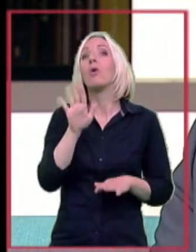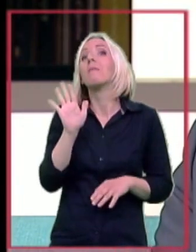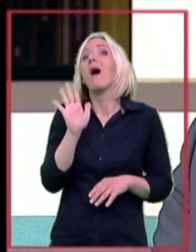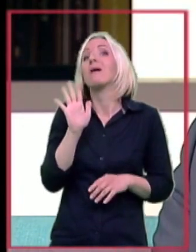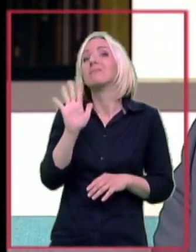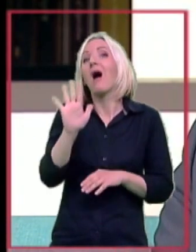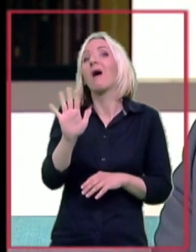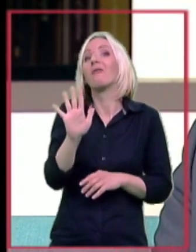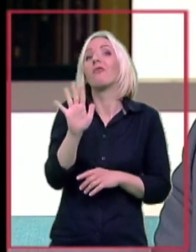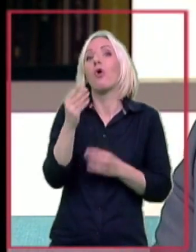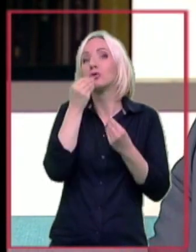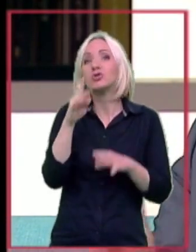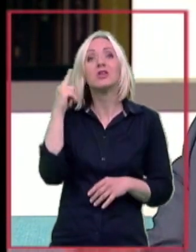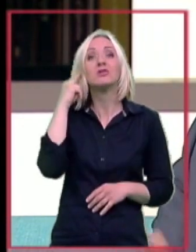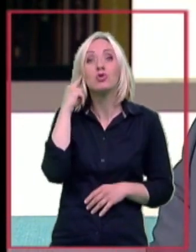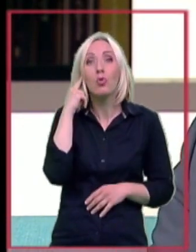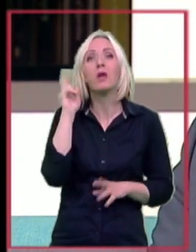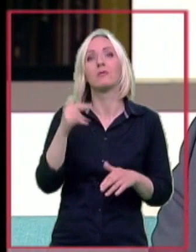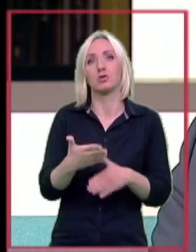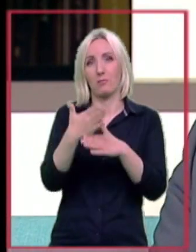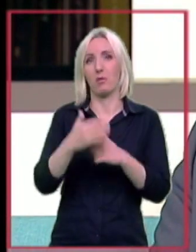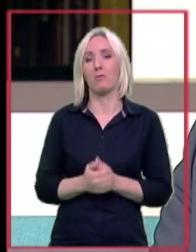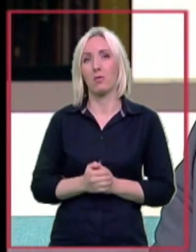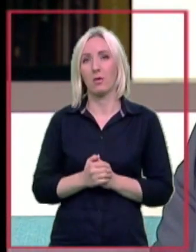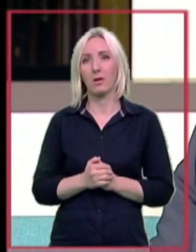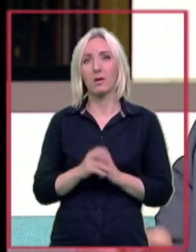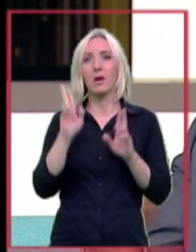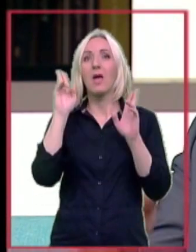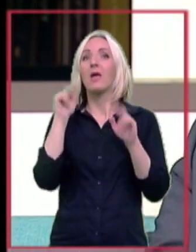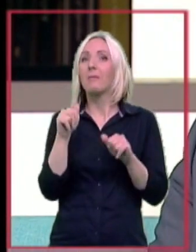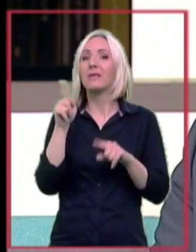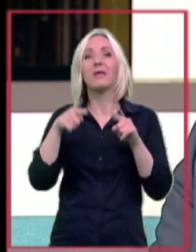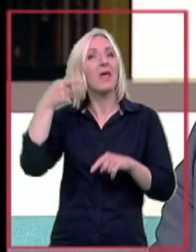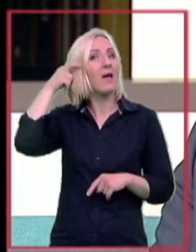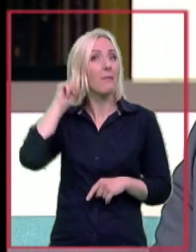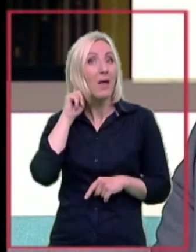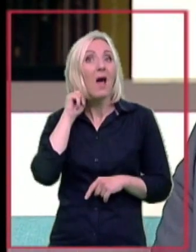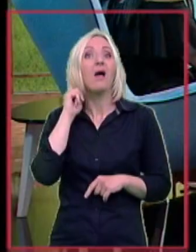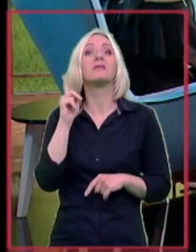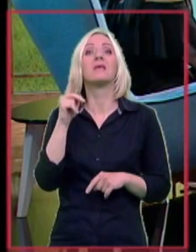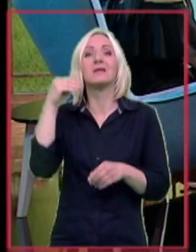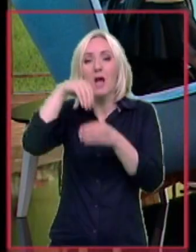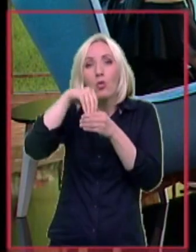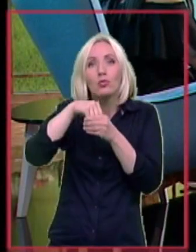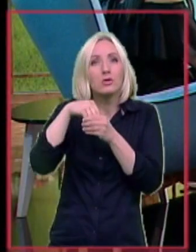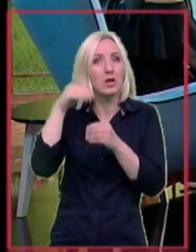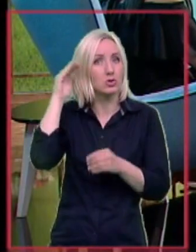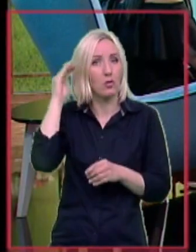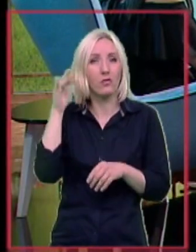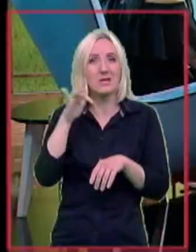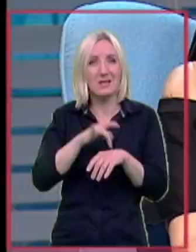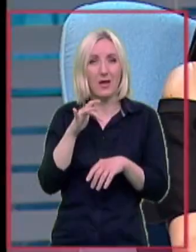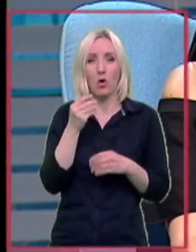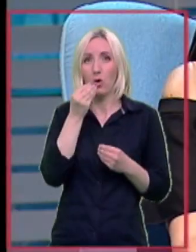štećenje sluha da slušni aparat pomogne. Imate slušni aparate za senzor i neuronu štećenja, znači na nivou unutrašnjeg uva. Ovo je aparat koji